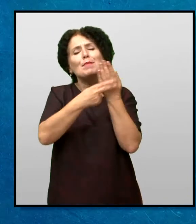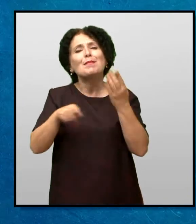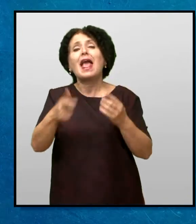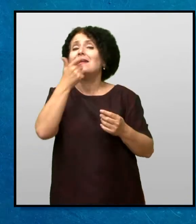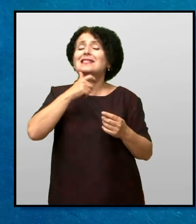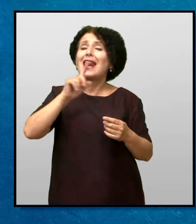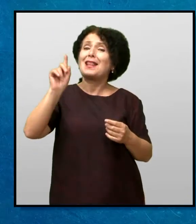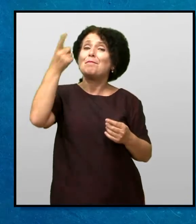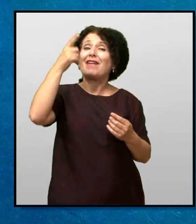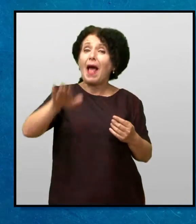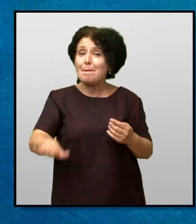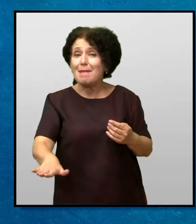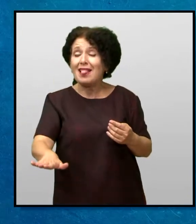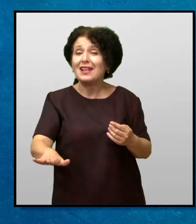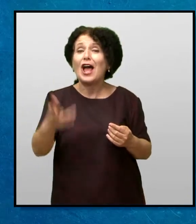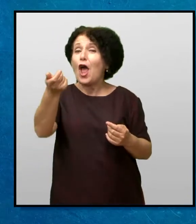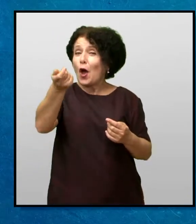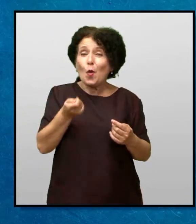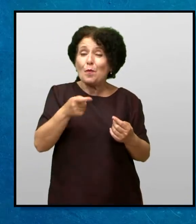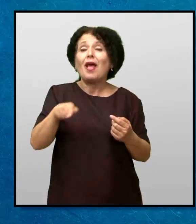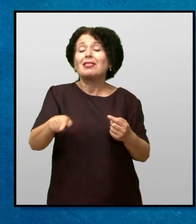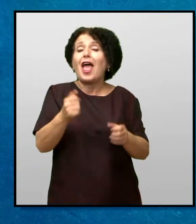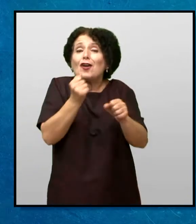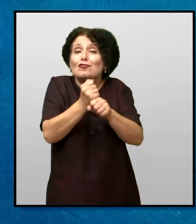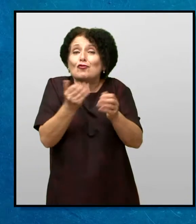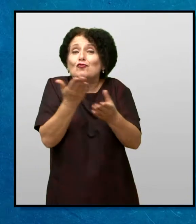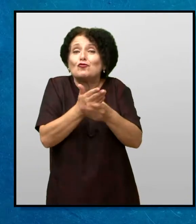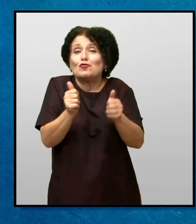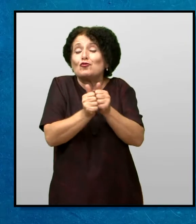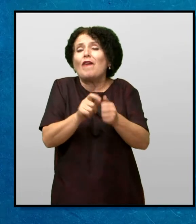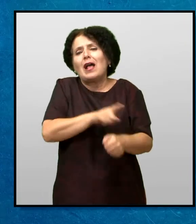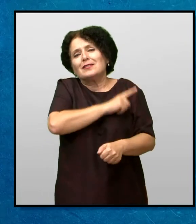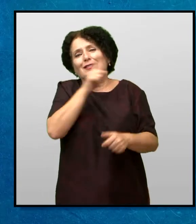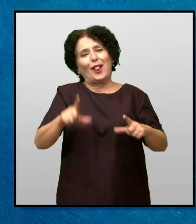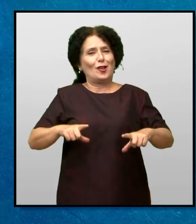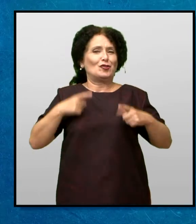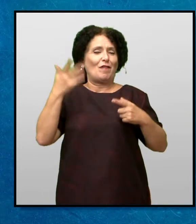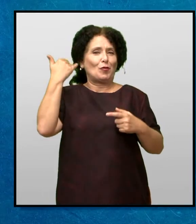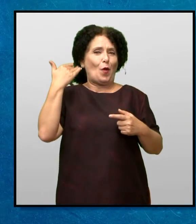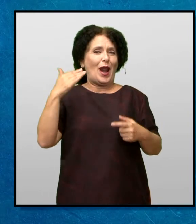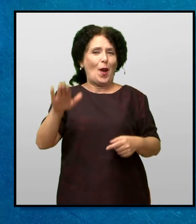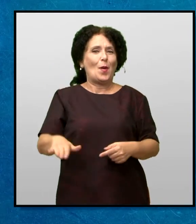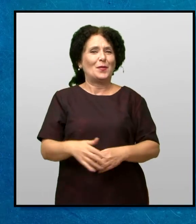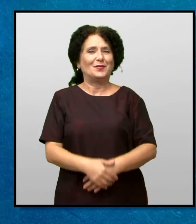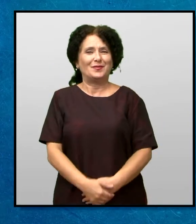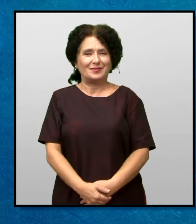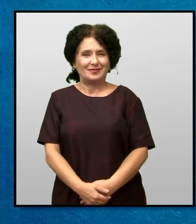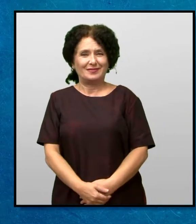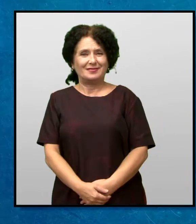Господин Чарлз И која колку што ние знаеме, таа ја користеше во текот на целиот свој живот